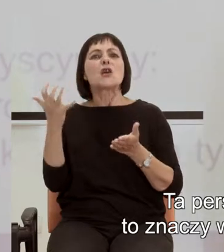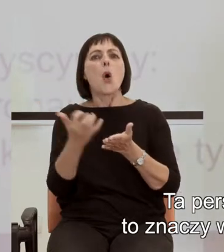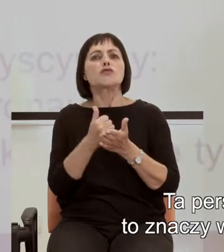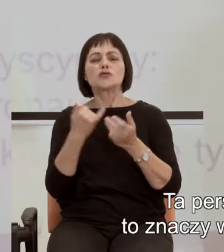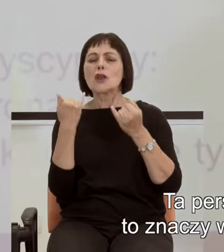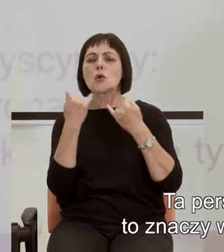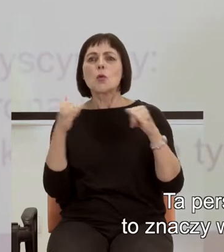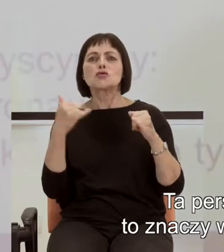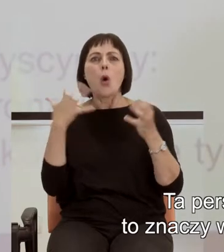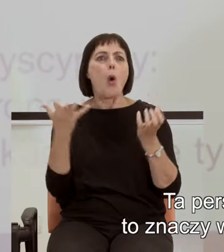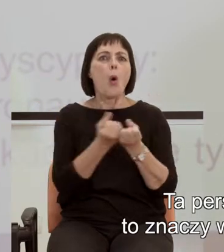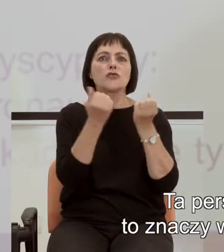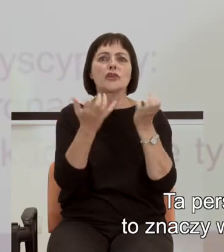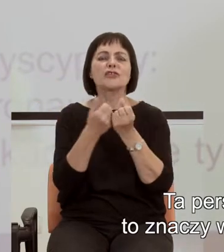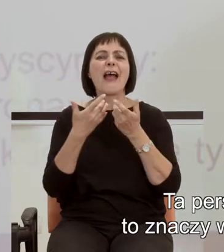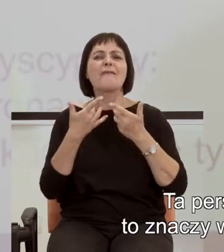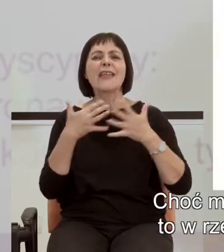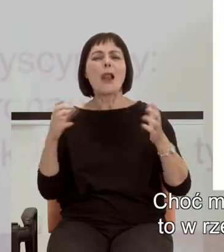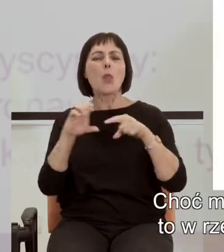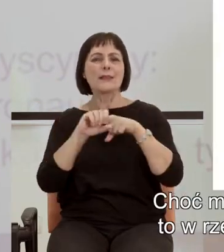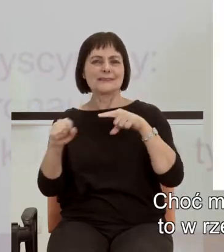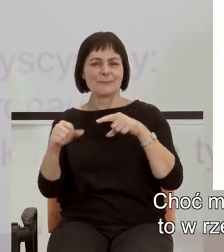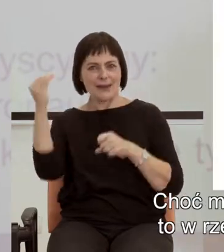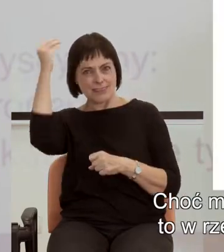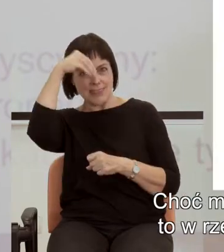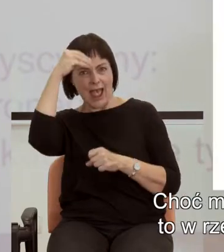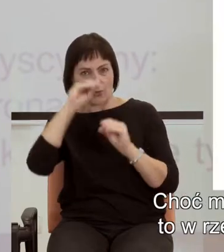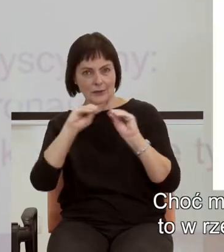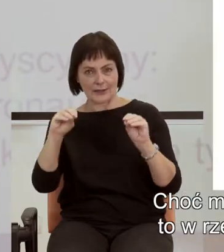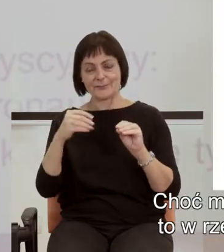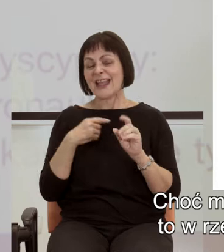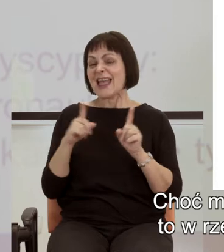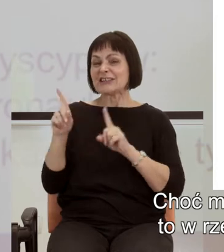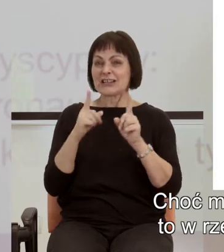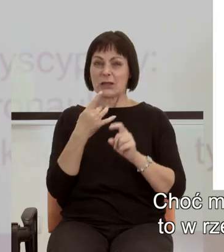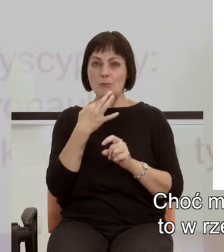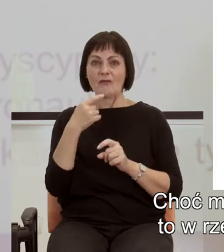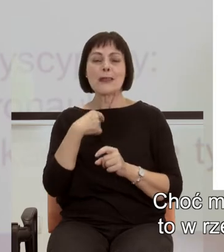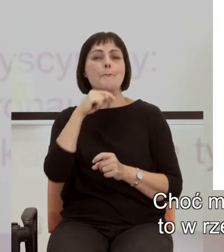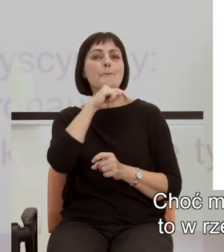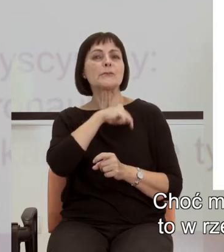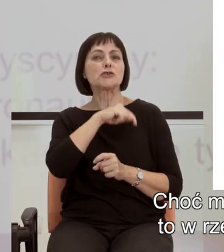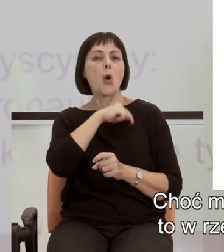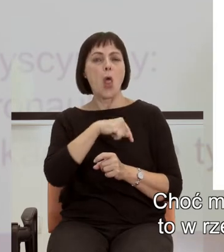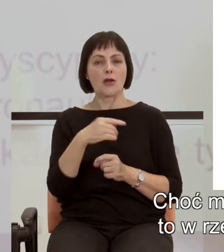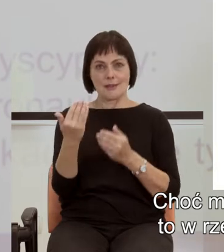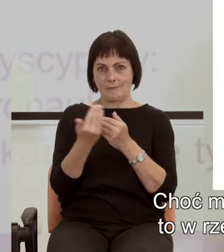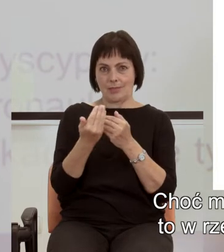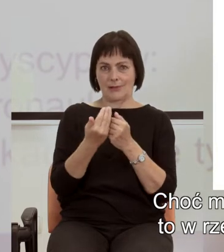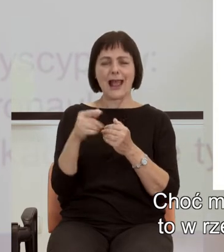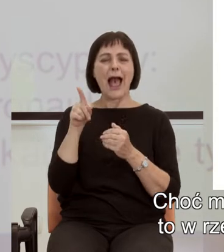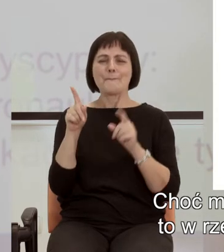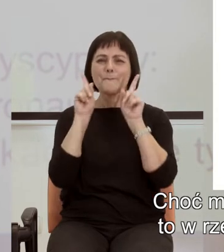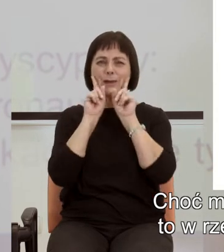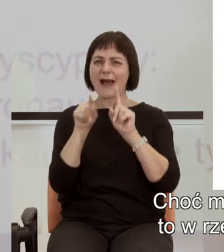osiągnięcia wielu dyscyplin. Choć mówimy czasem o psychologii matematyki, to w rzeczywistości to nie